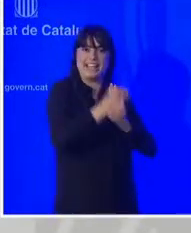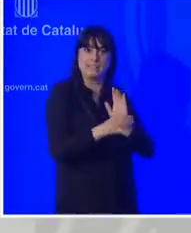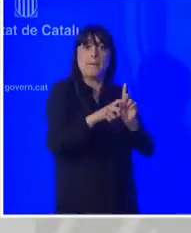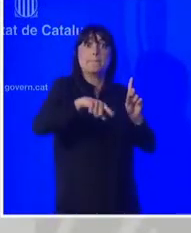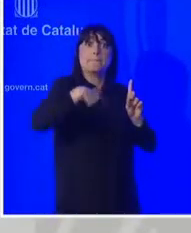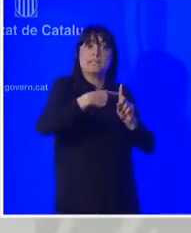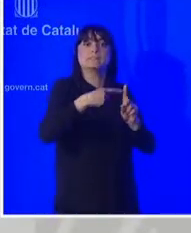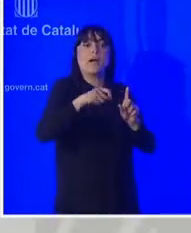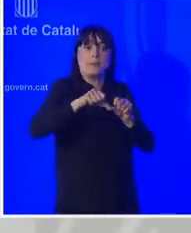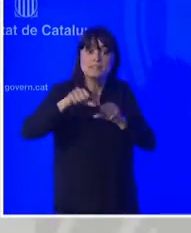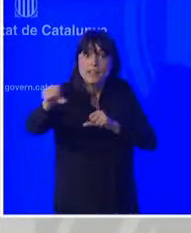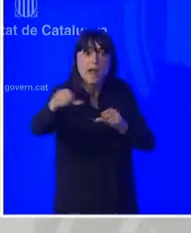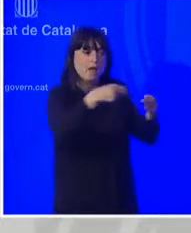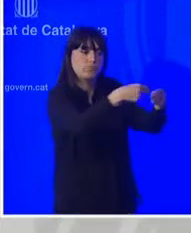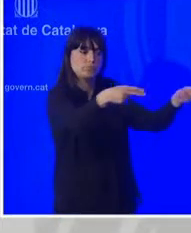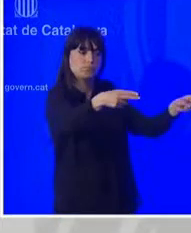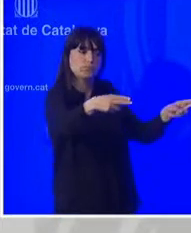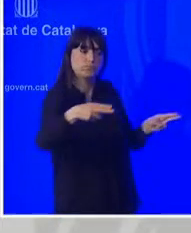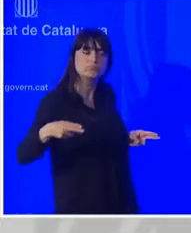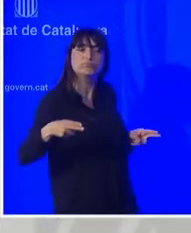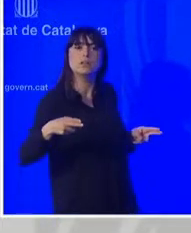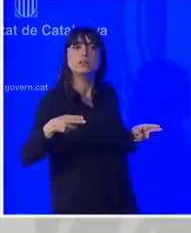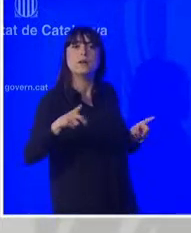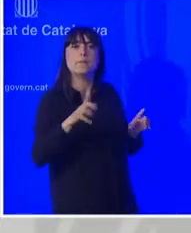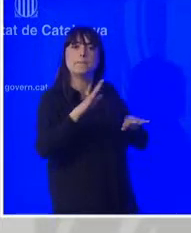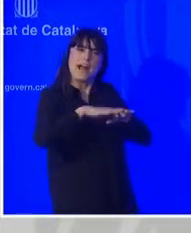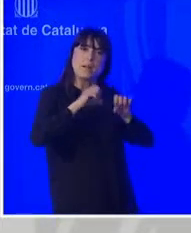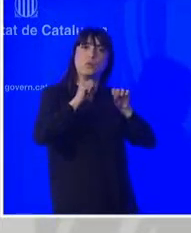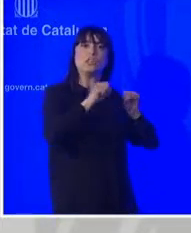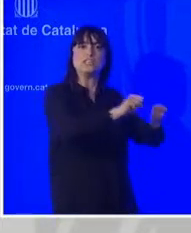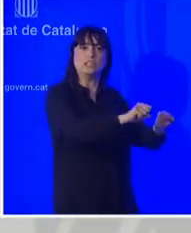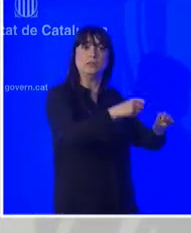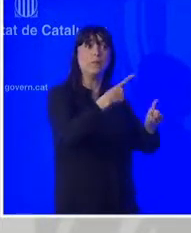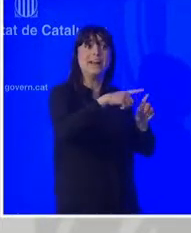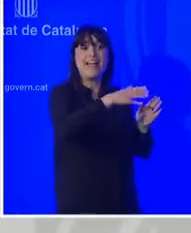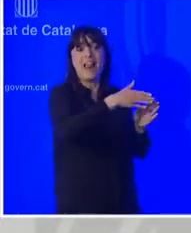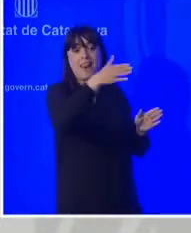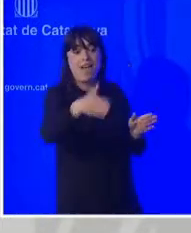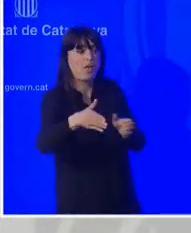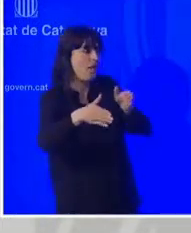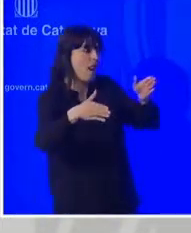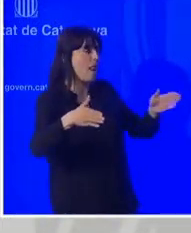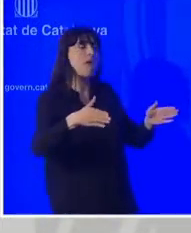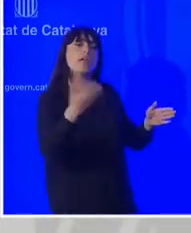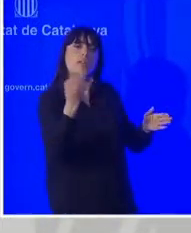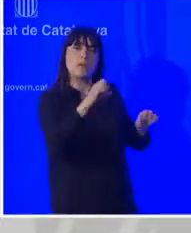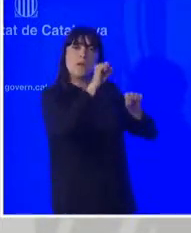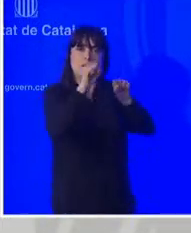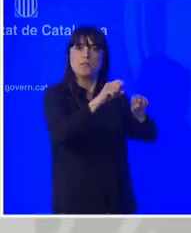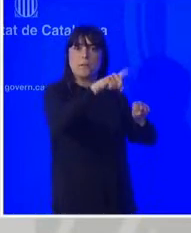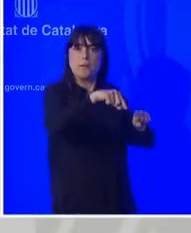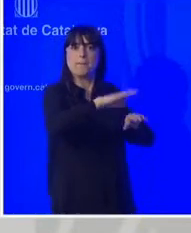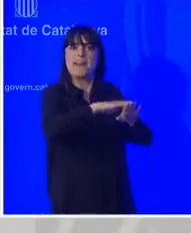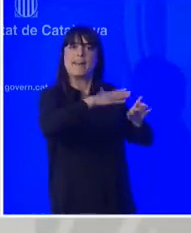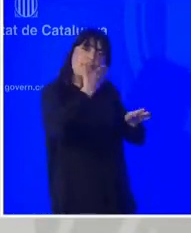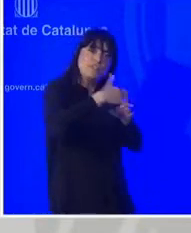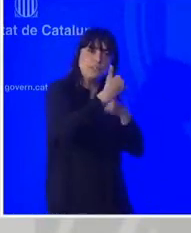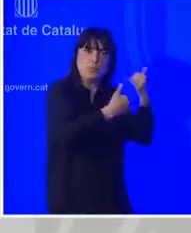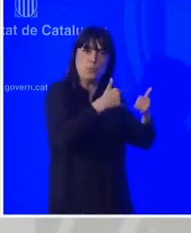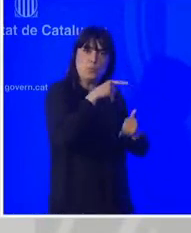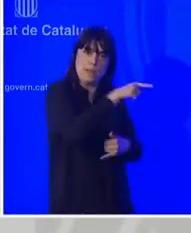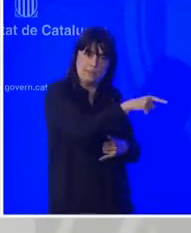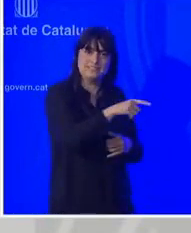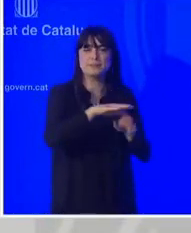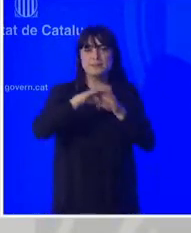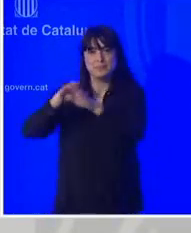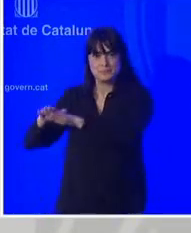tal de garantir la preservació dels espais que donen suport ambiental al monument històric. I en l'àmbit pressupostari,